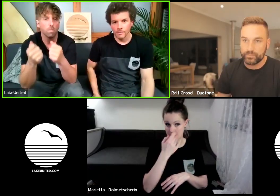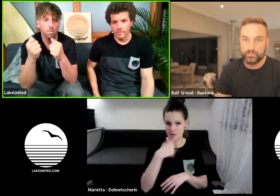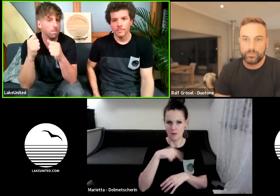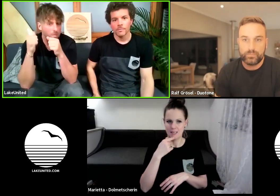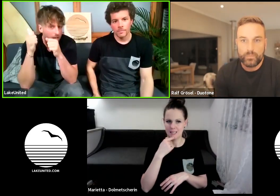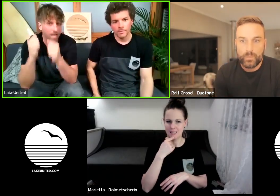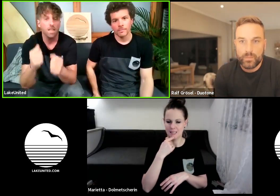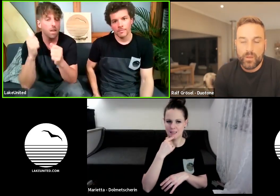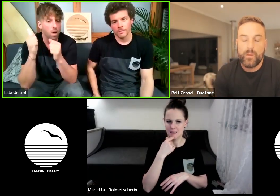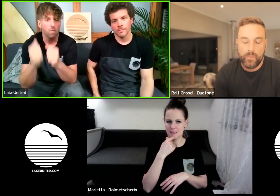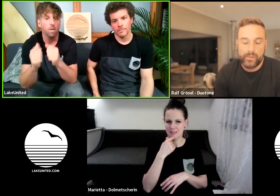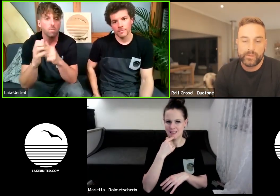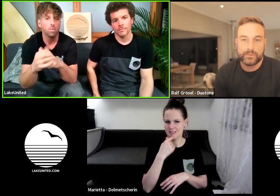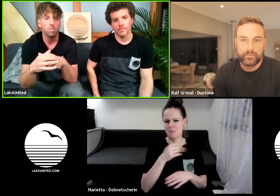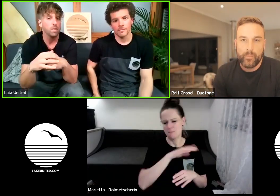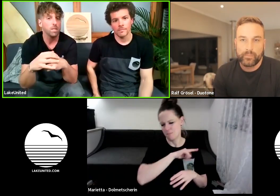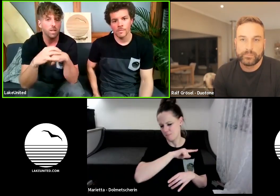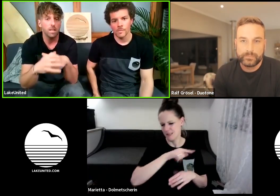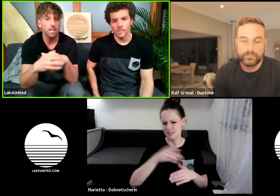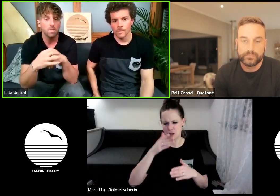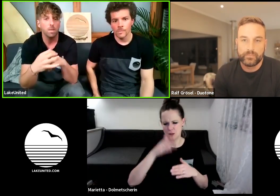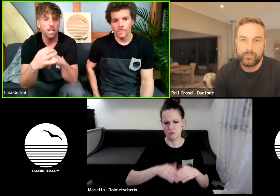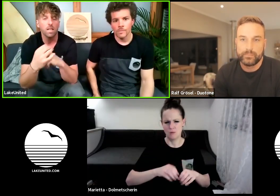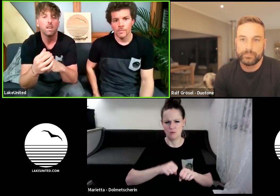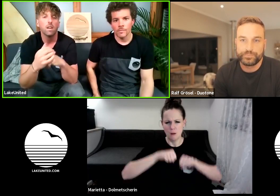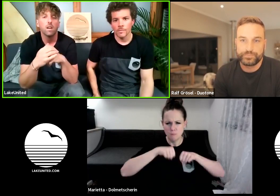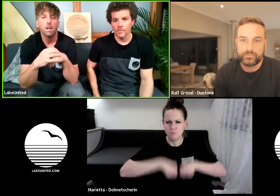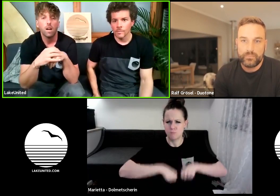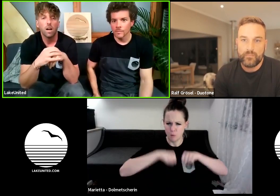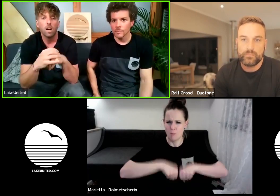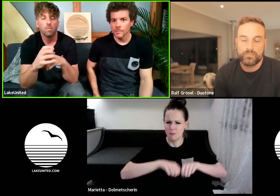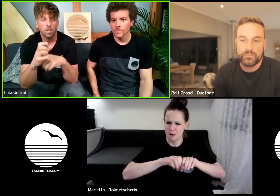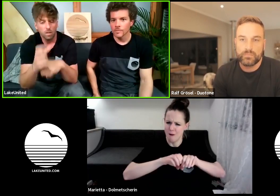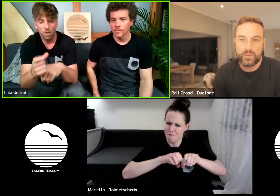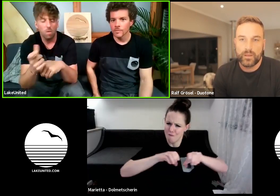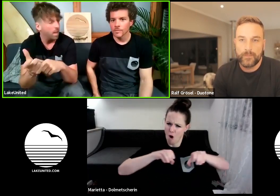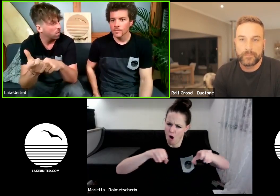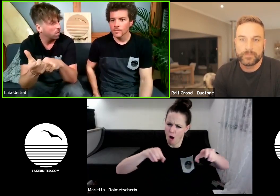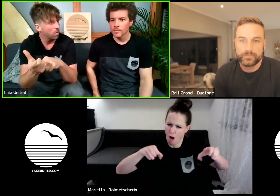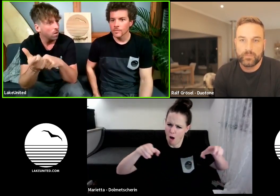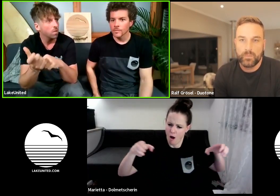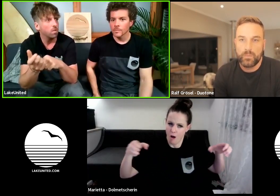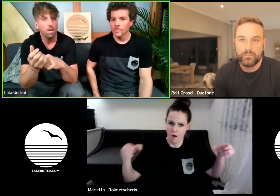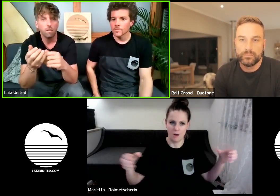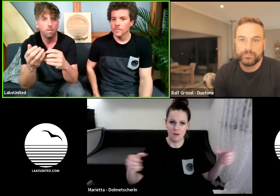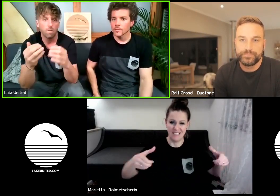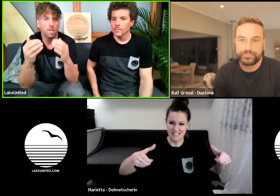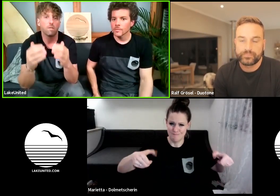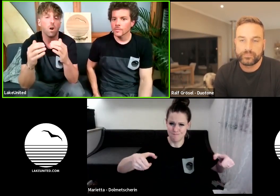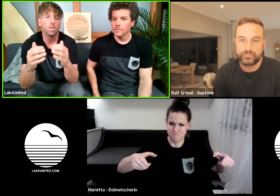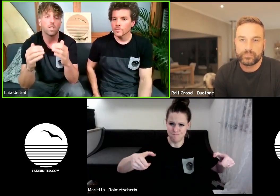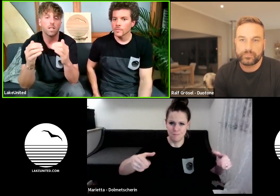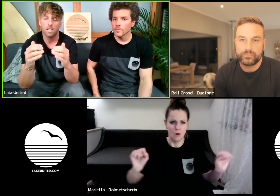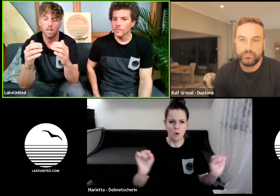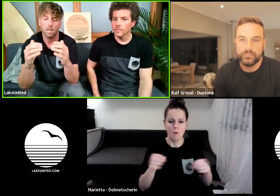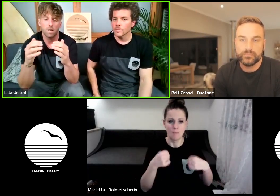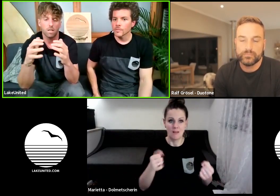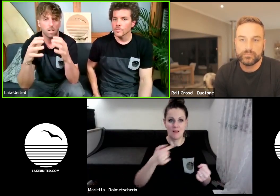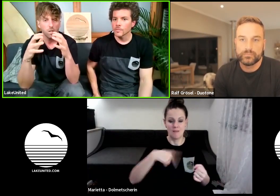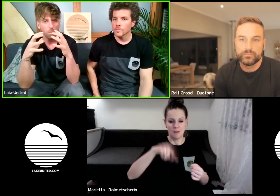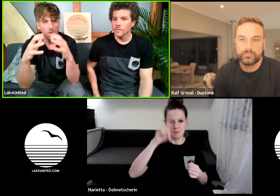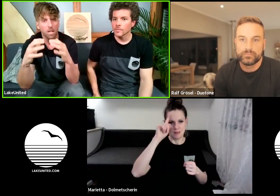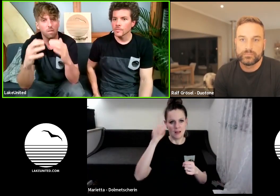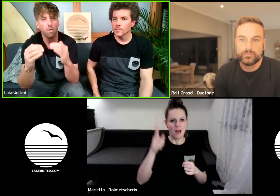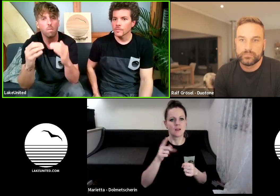zum Ende aufgepumpt, bis es wirklich nicht mehr ging, dass man es kaum eindrucken konnte, weil wir davon ausgehen, dass je